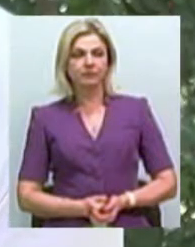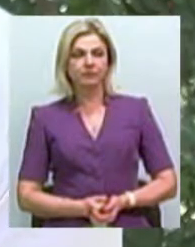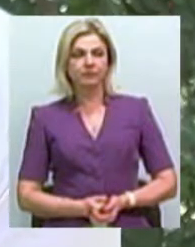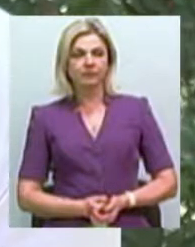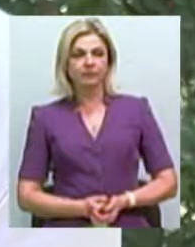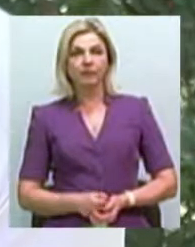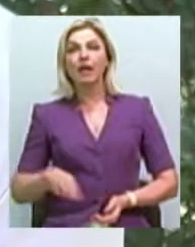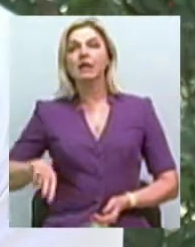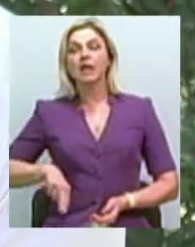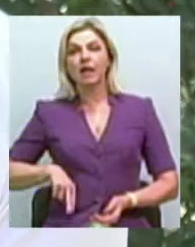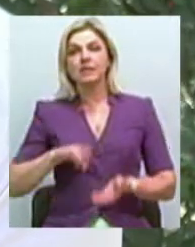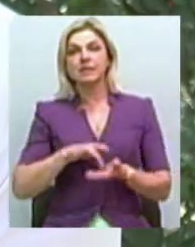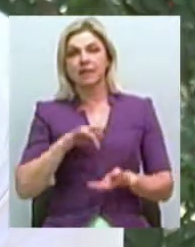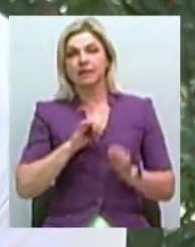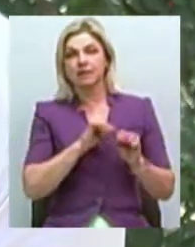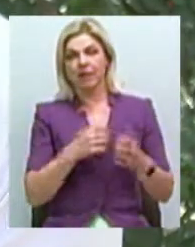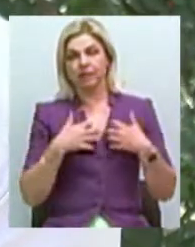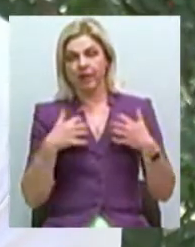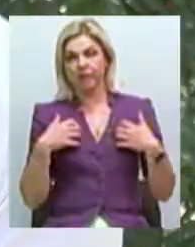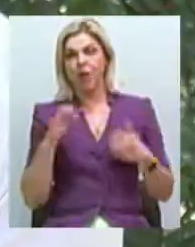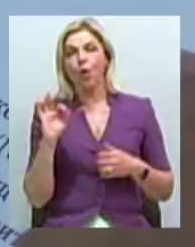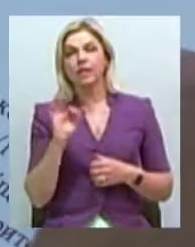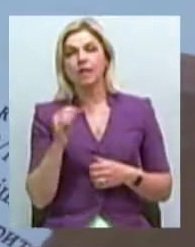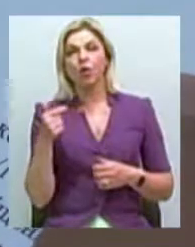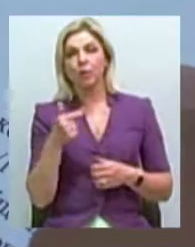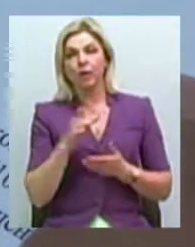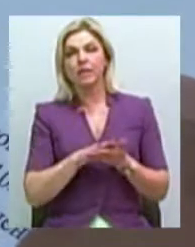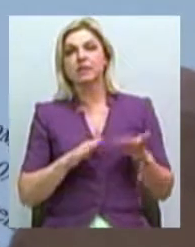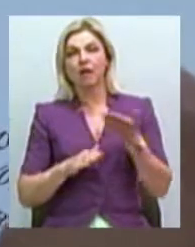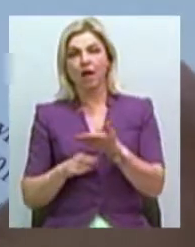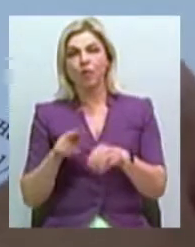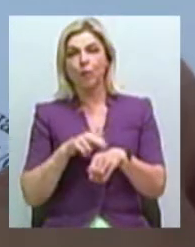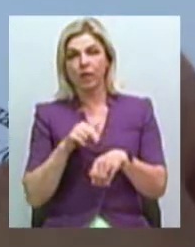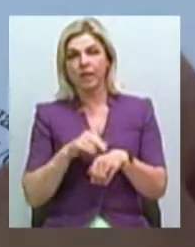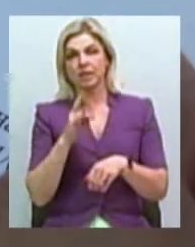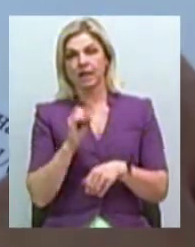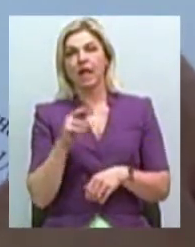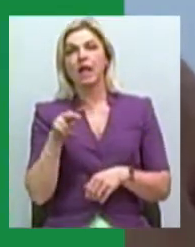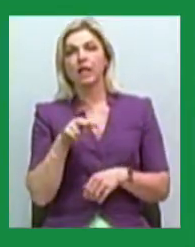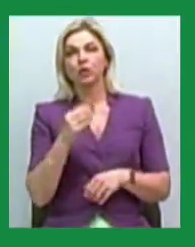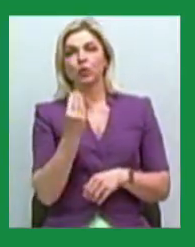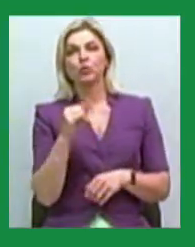Директор Центру захисту тварин Олександр Голоброцький подав заяву до поліції на Лідію Шуст.